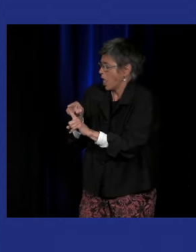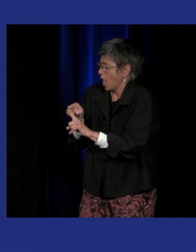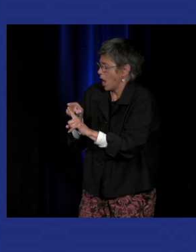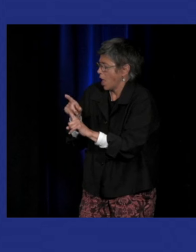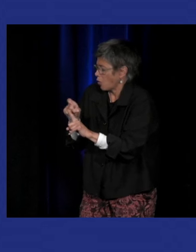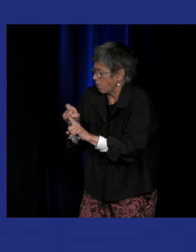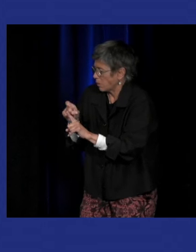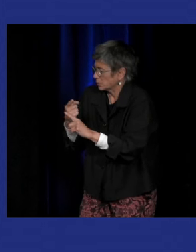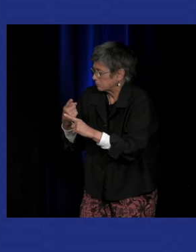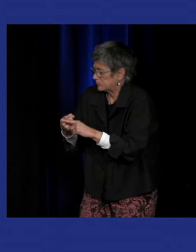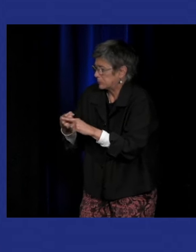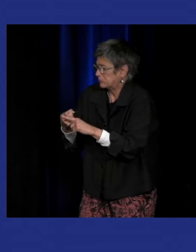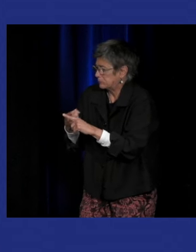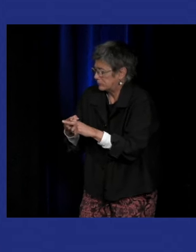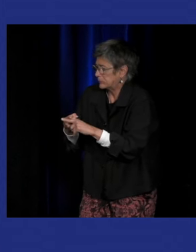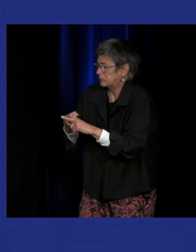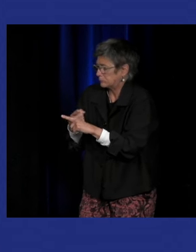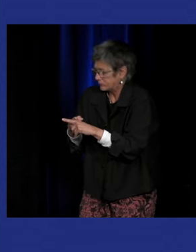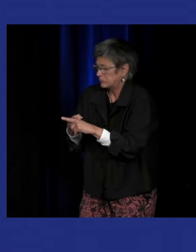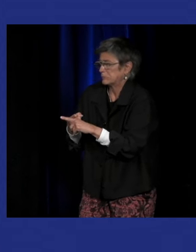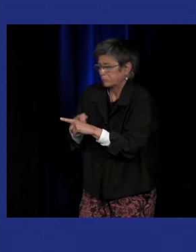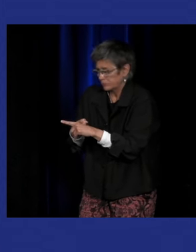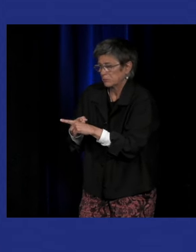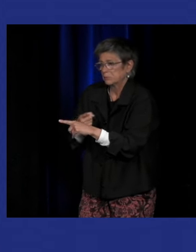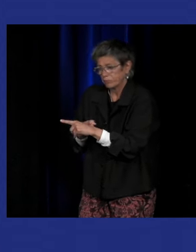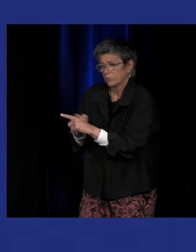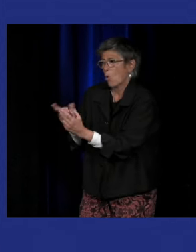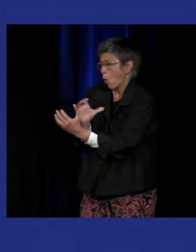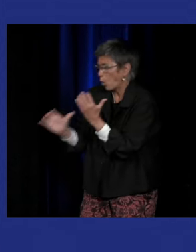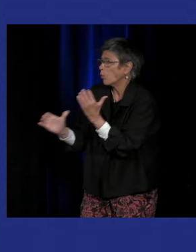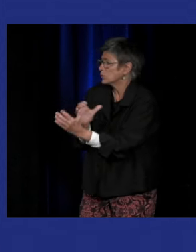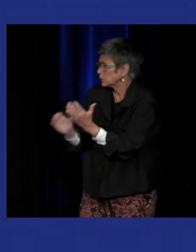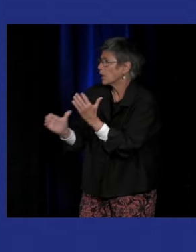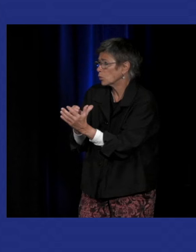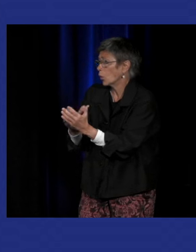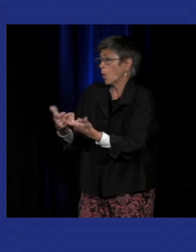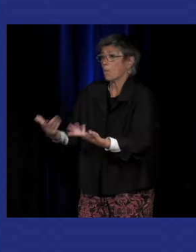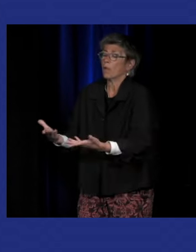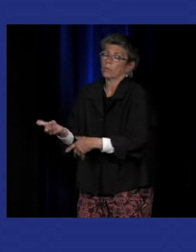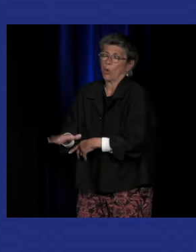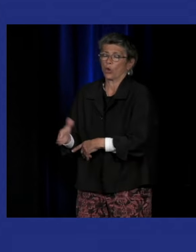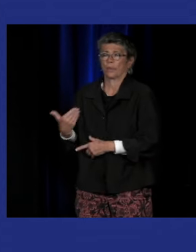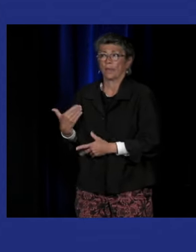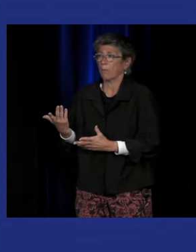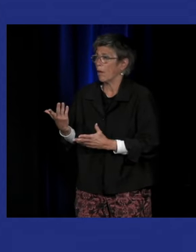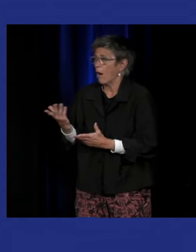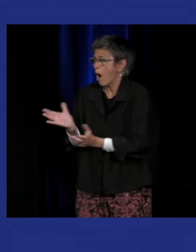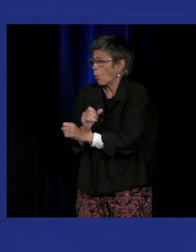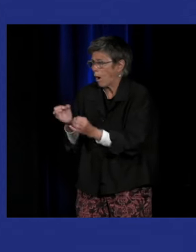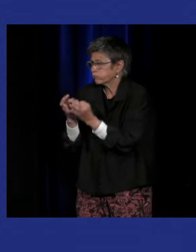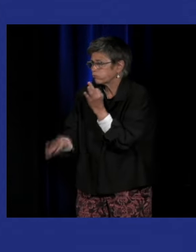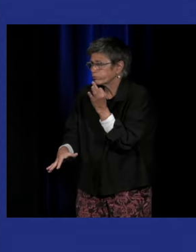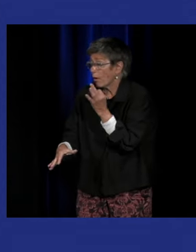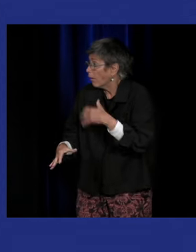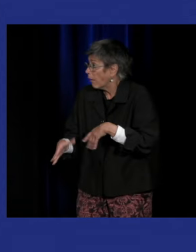petit à petit une communication et elle fait maintenant elle est décédée mais elle a fait des choses absolument incroyables